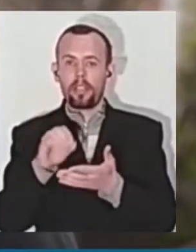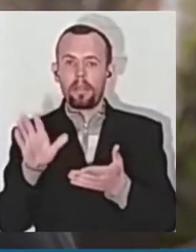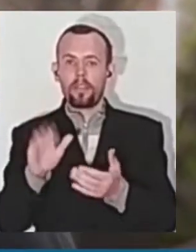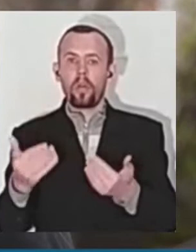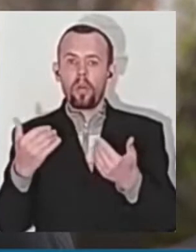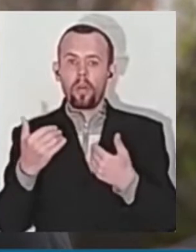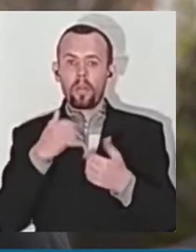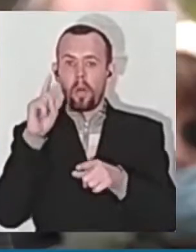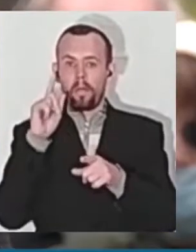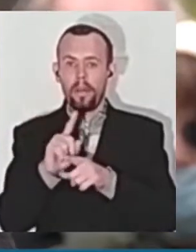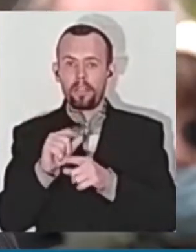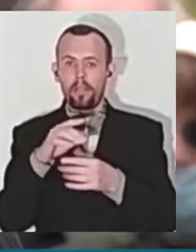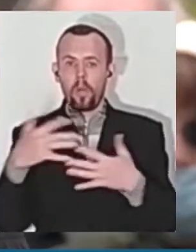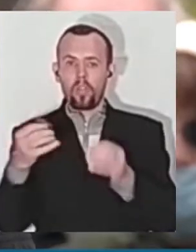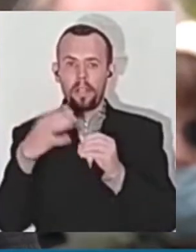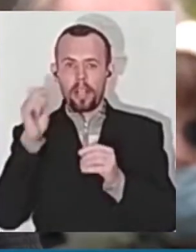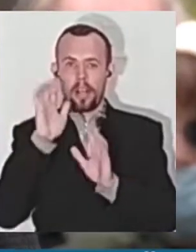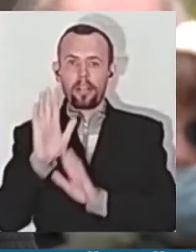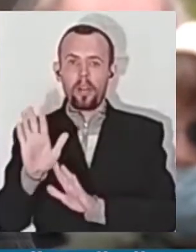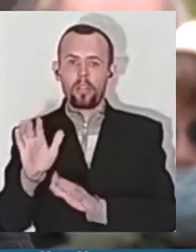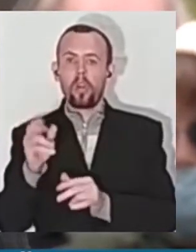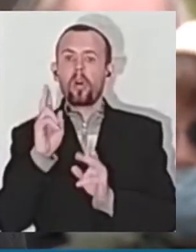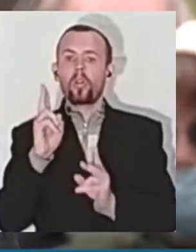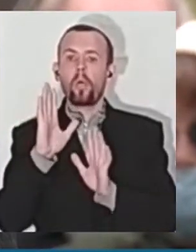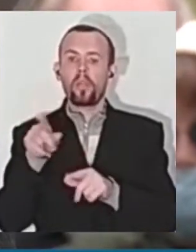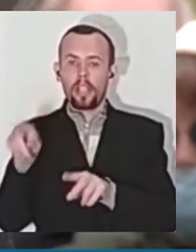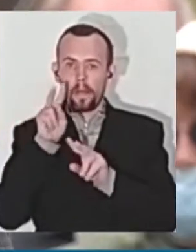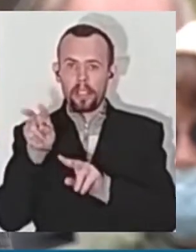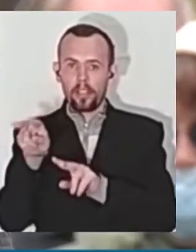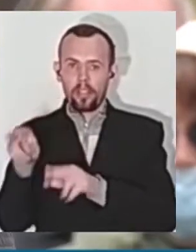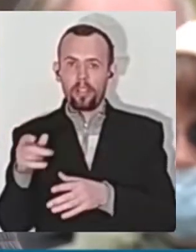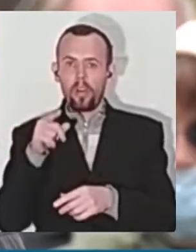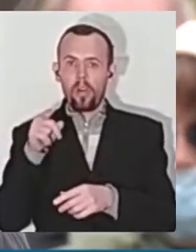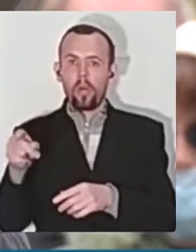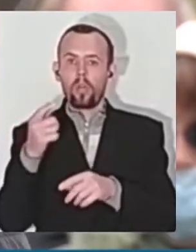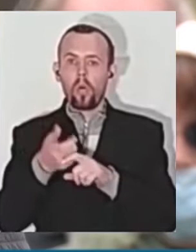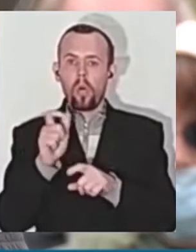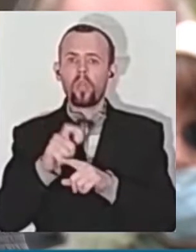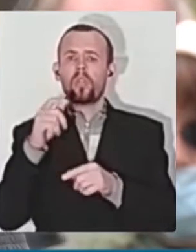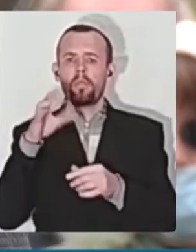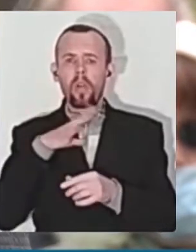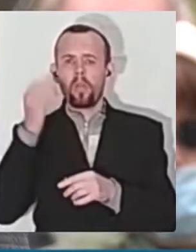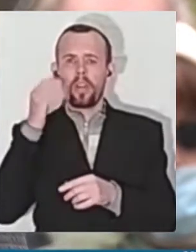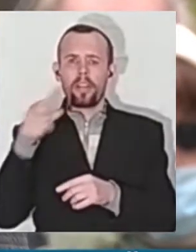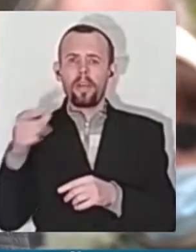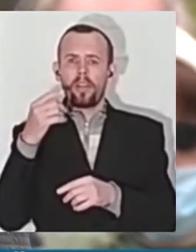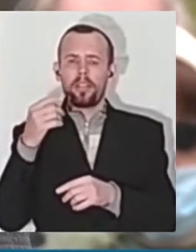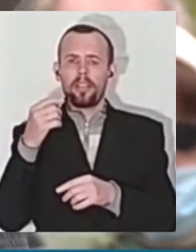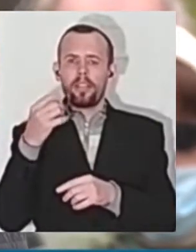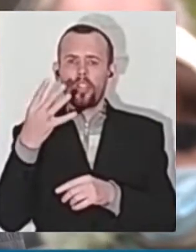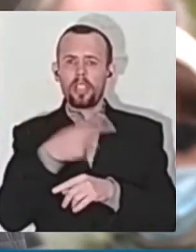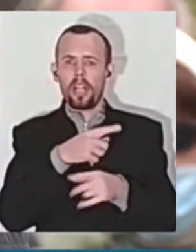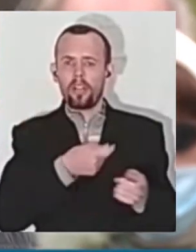більше 15 років знаходиться. Хто буде за ним слідати? Він був дуже буйний. Його 4 санітари виносили. Він